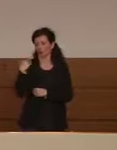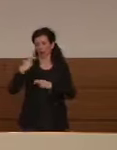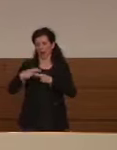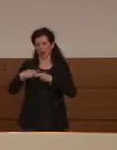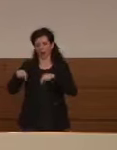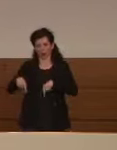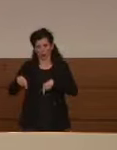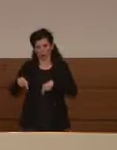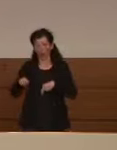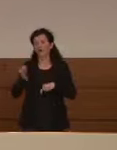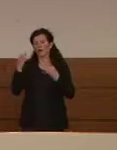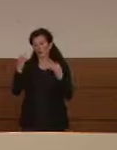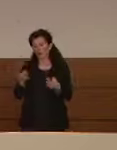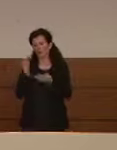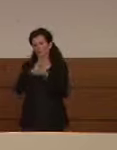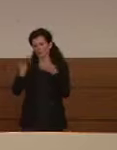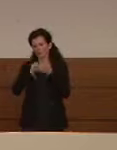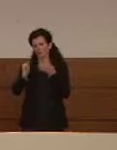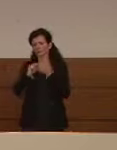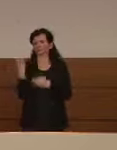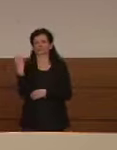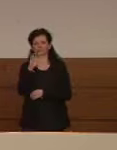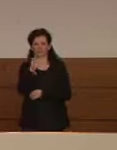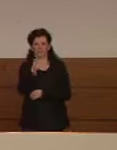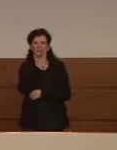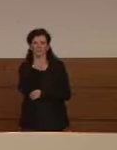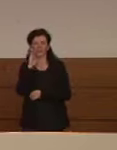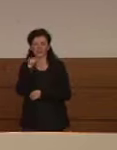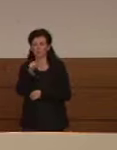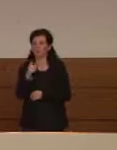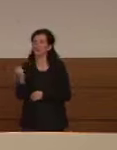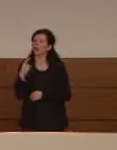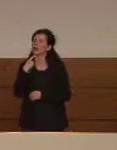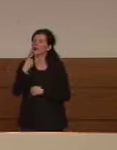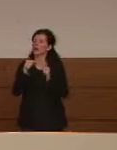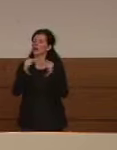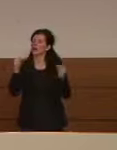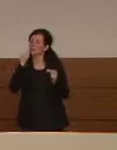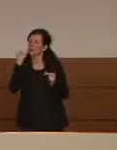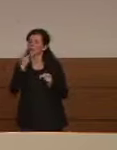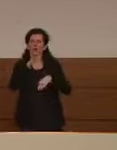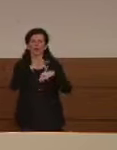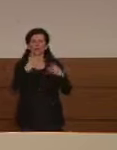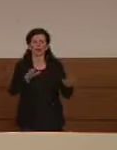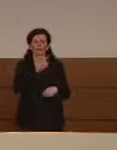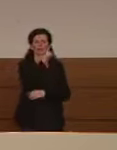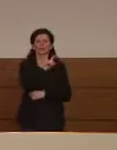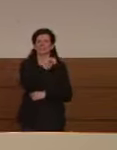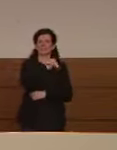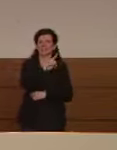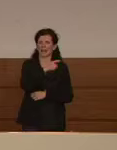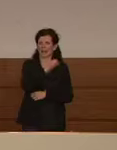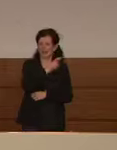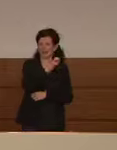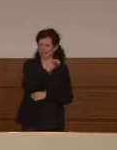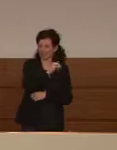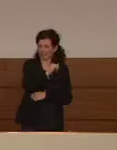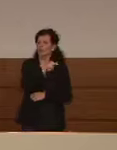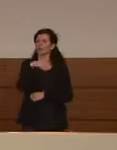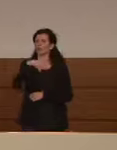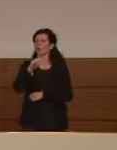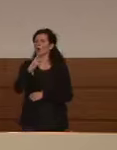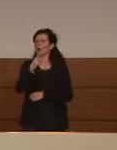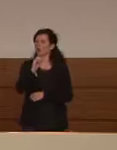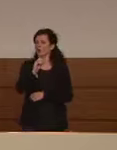testualmente i tamponi li hanno fatti a tutti a Zingaretti a Sileri a Porro e a Menocchio la febbre 38 e